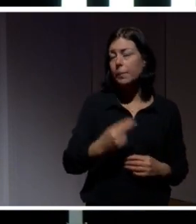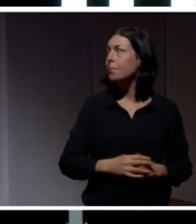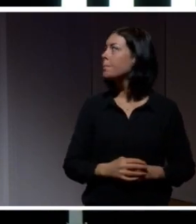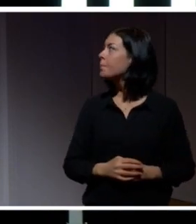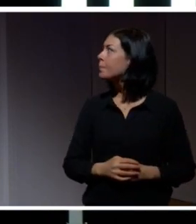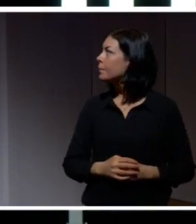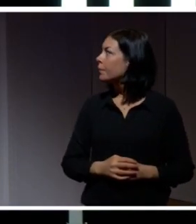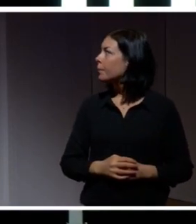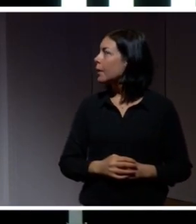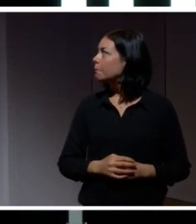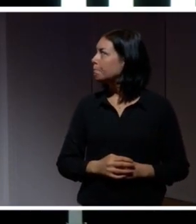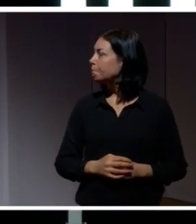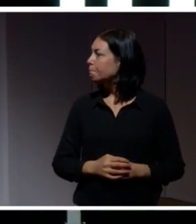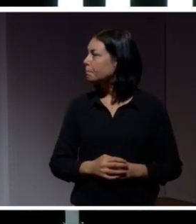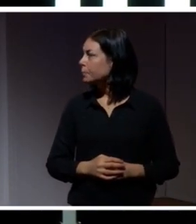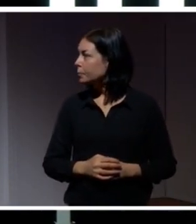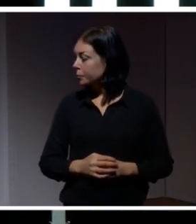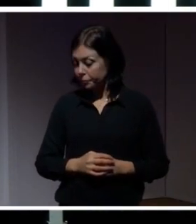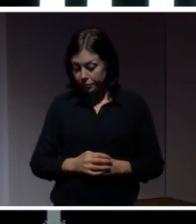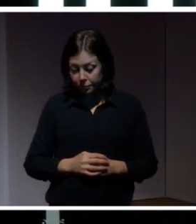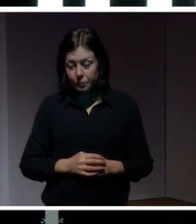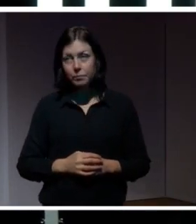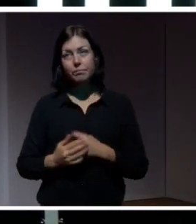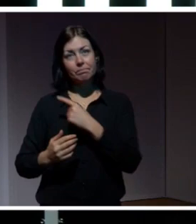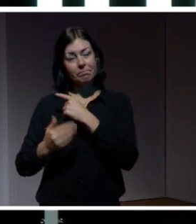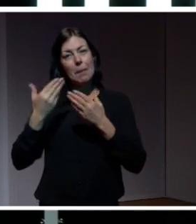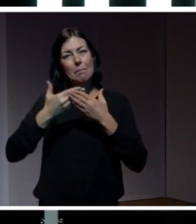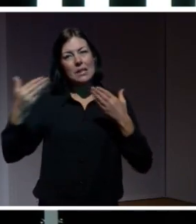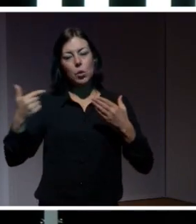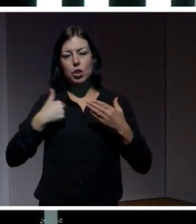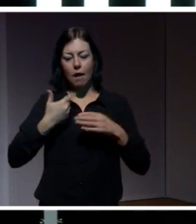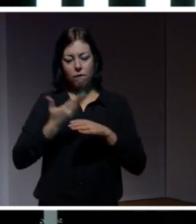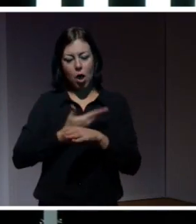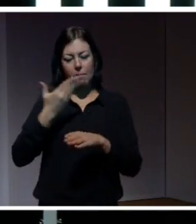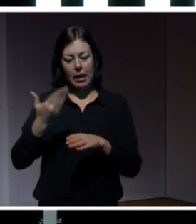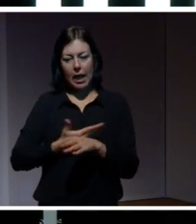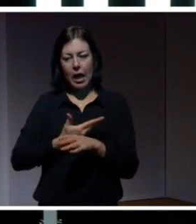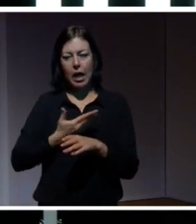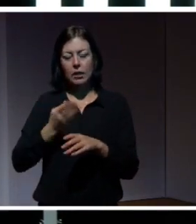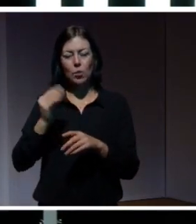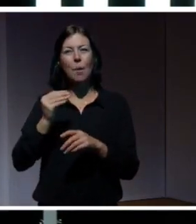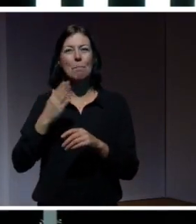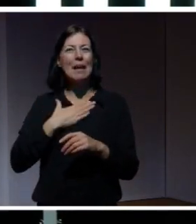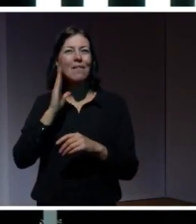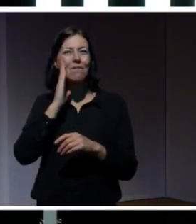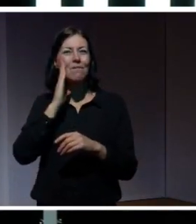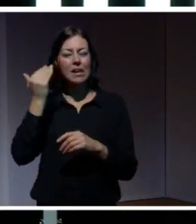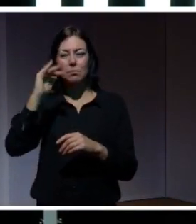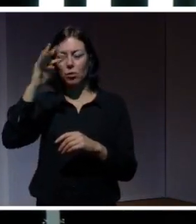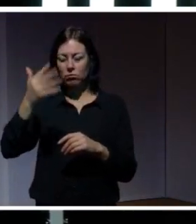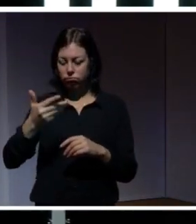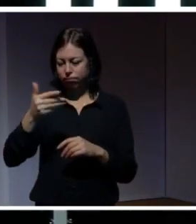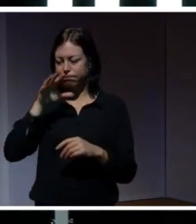När jag förberedde den här presentationen så ramlade det in en sak i mitt Facebook-flöde som fick mig att